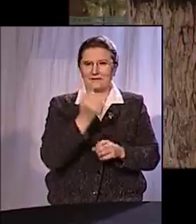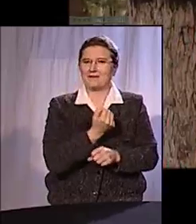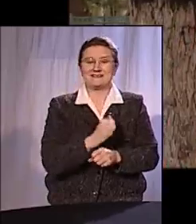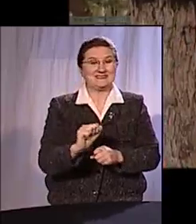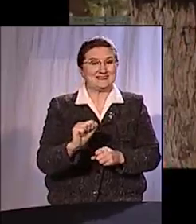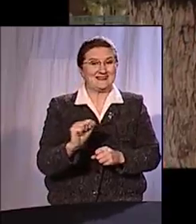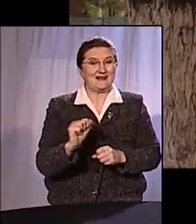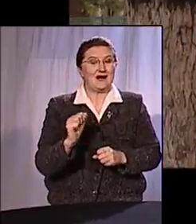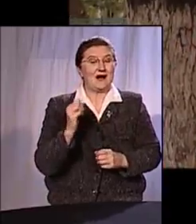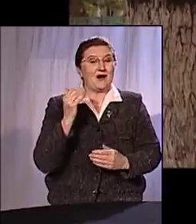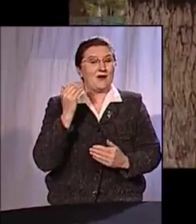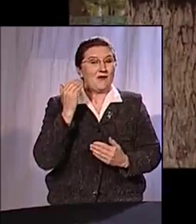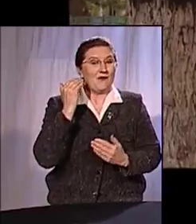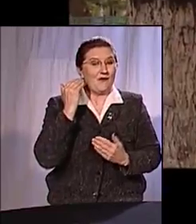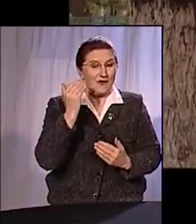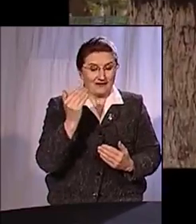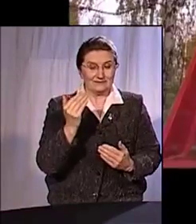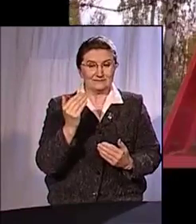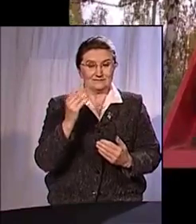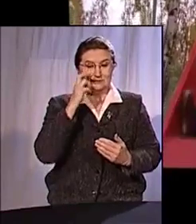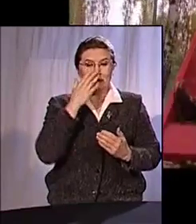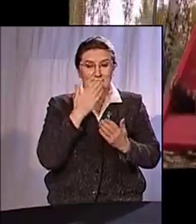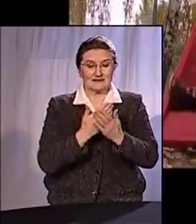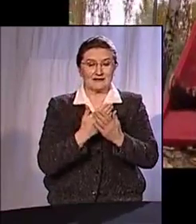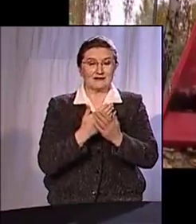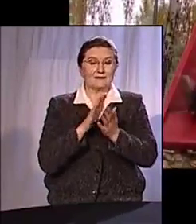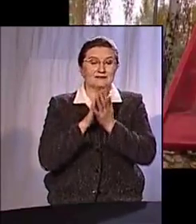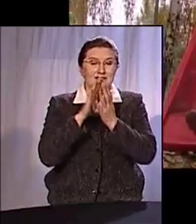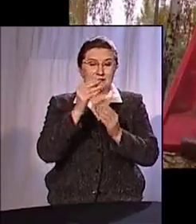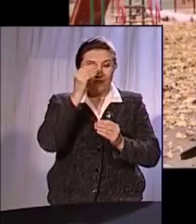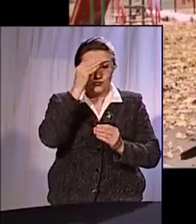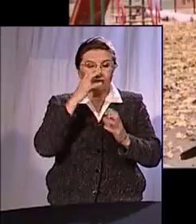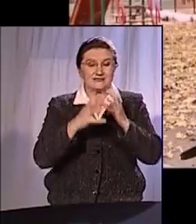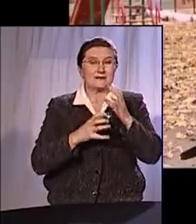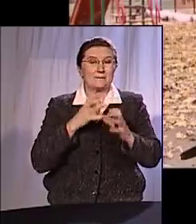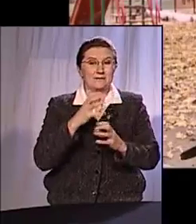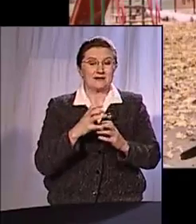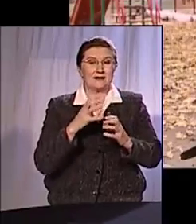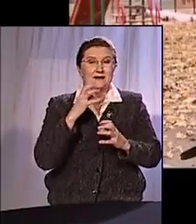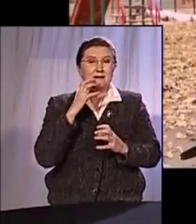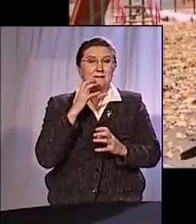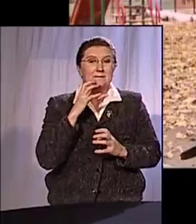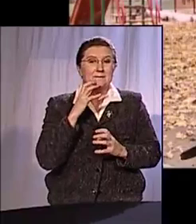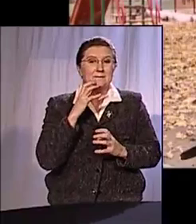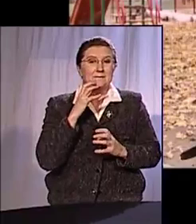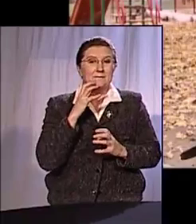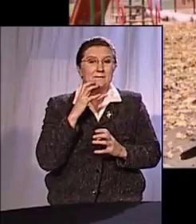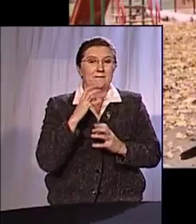Понимаете? То есть он посрамил мудрость мира. Потому что, как правило, мир, он же...